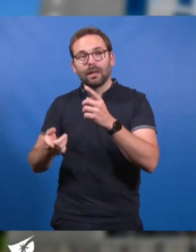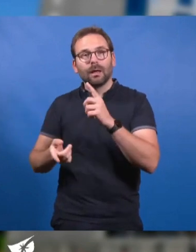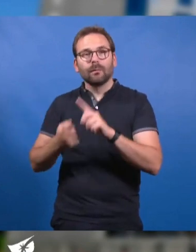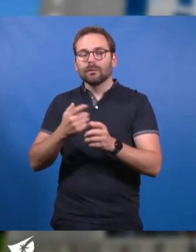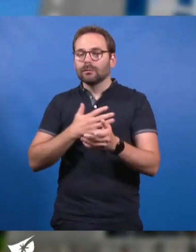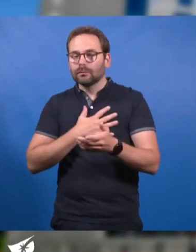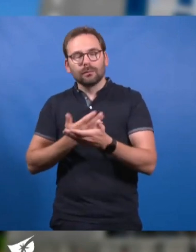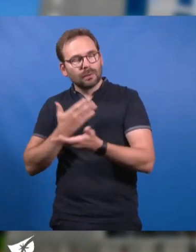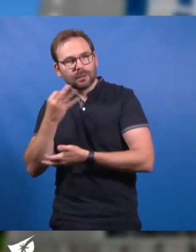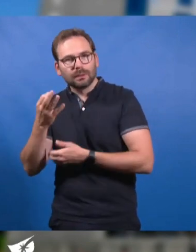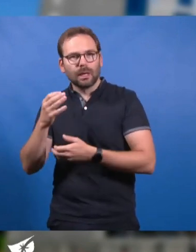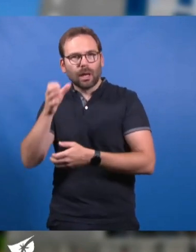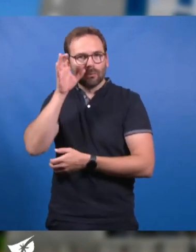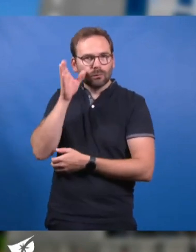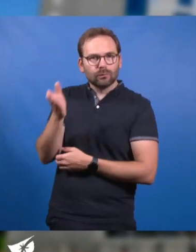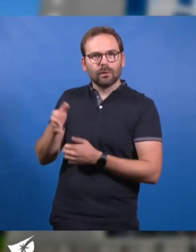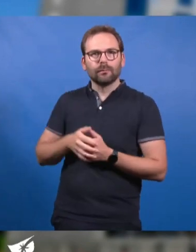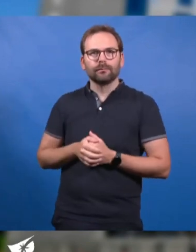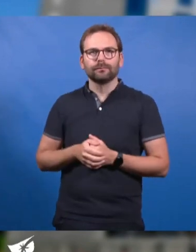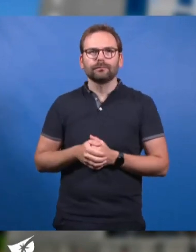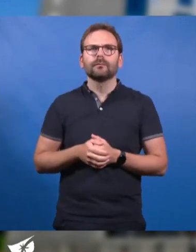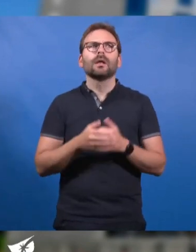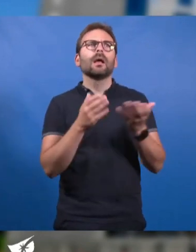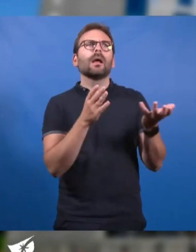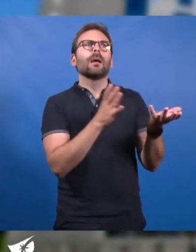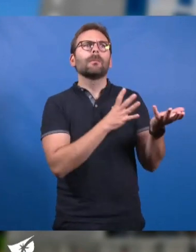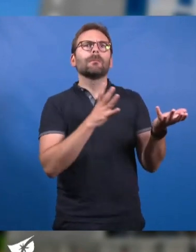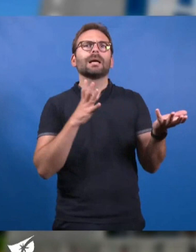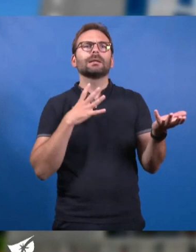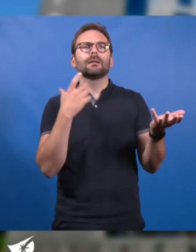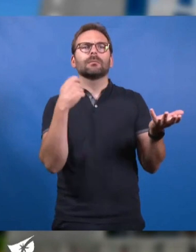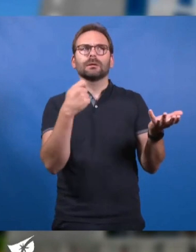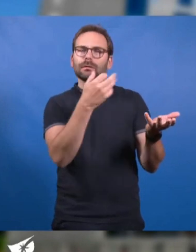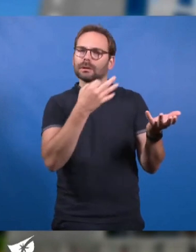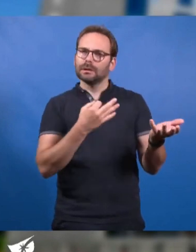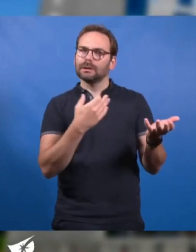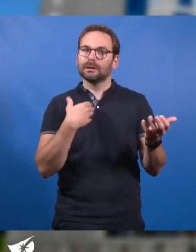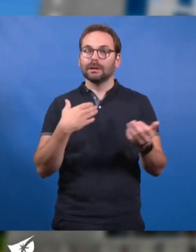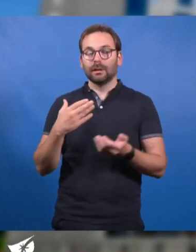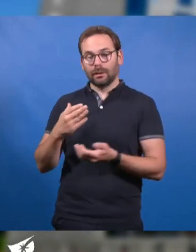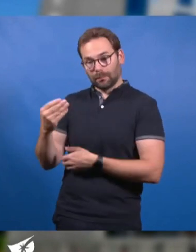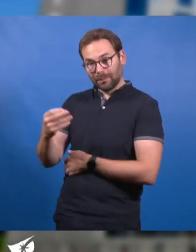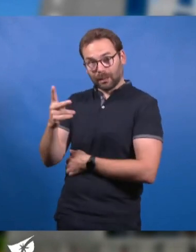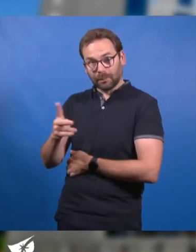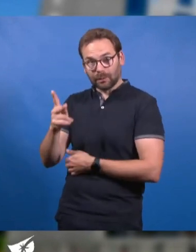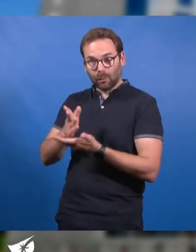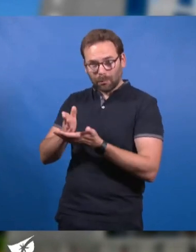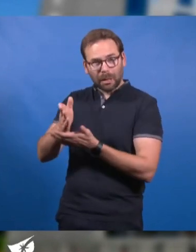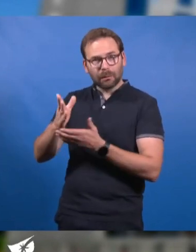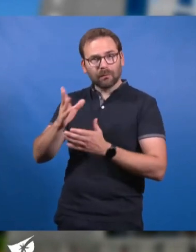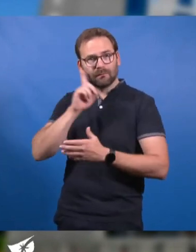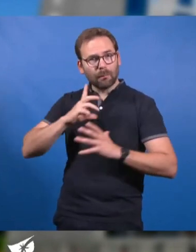'attention formulé. Vous l'avez rappelé, Madame la Présidente, le parcours de Mireille Pernault fut celui d'une femme engagée